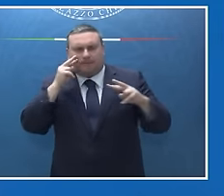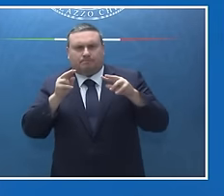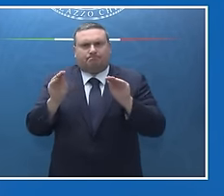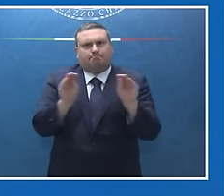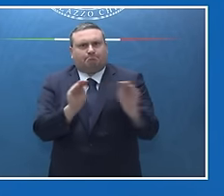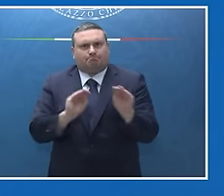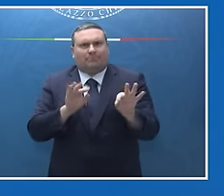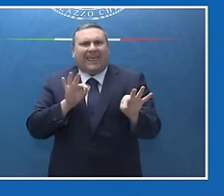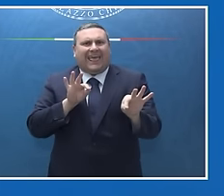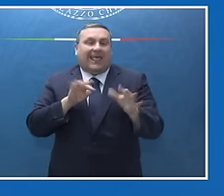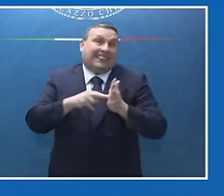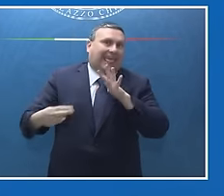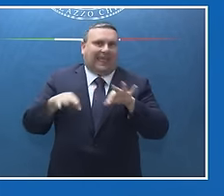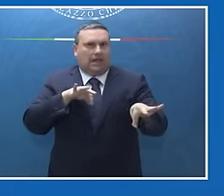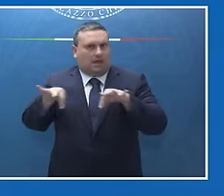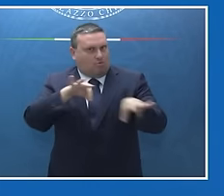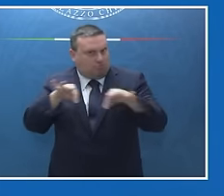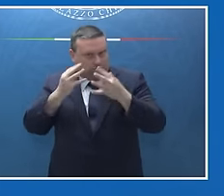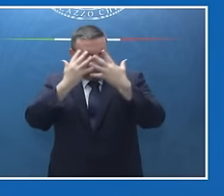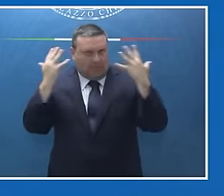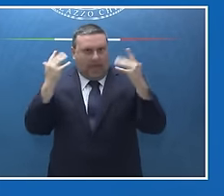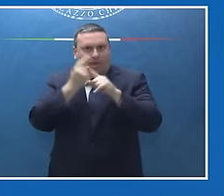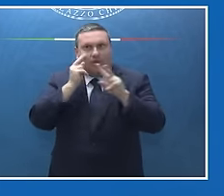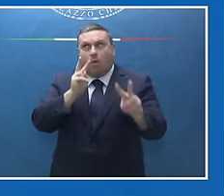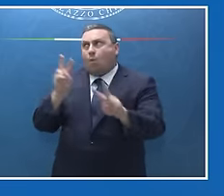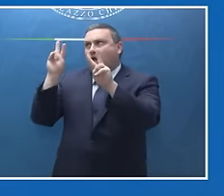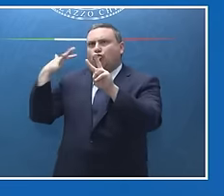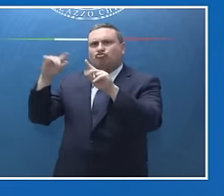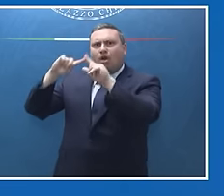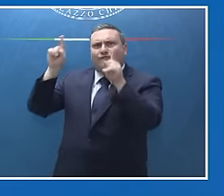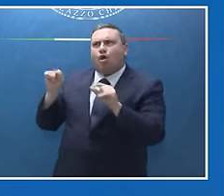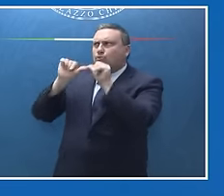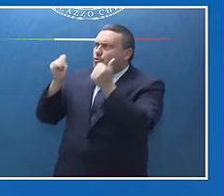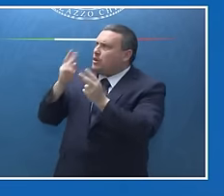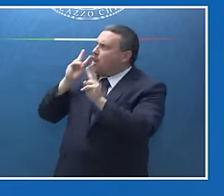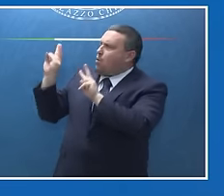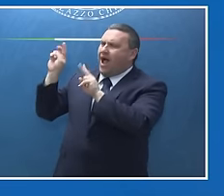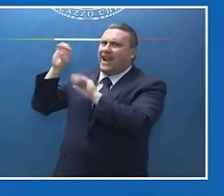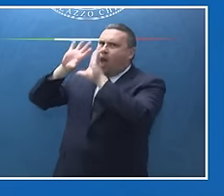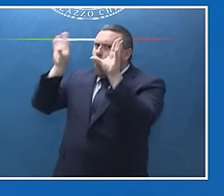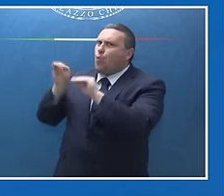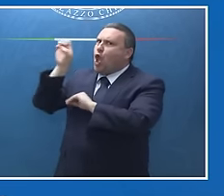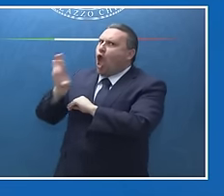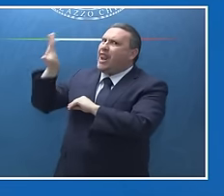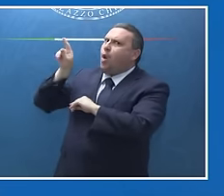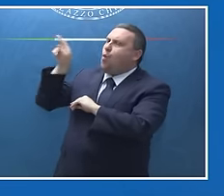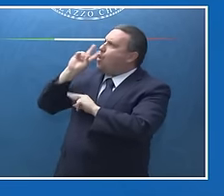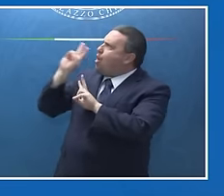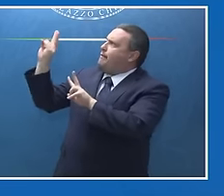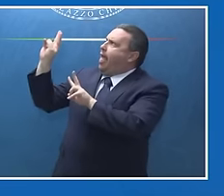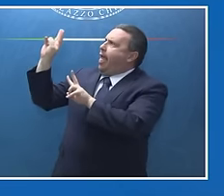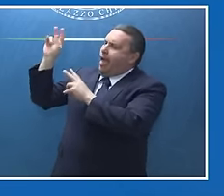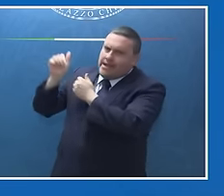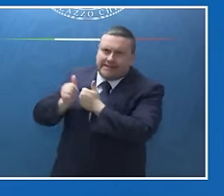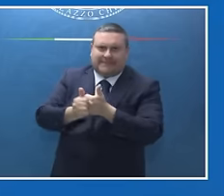presente il quadro di riferimento già adottato a livello di Unione Europea. Per confermare il nostro